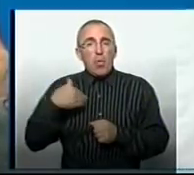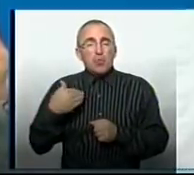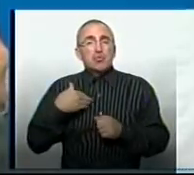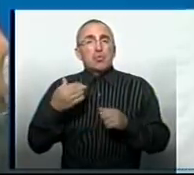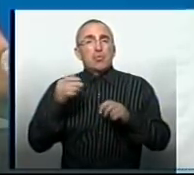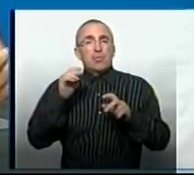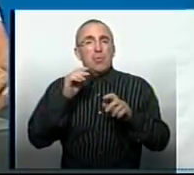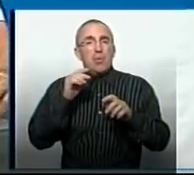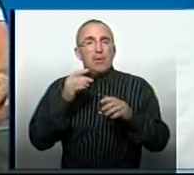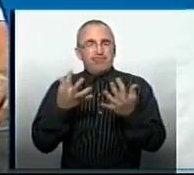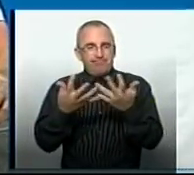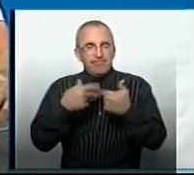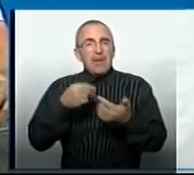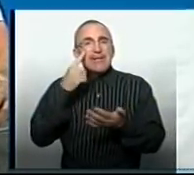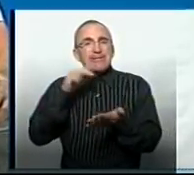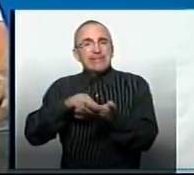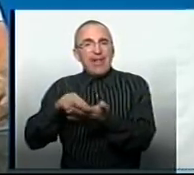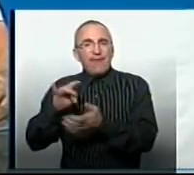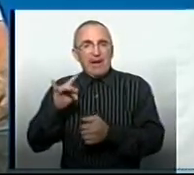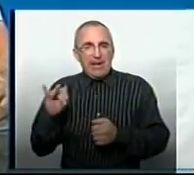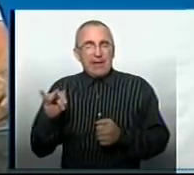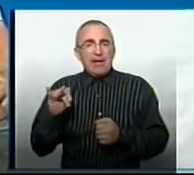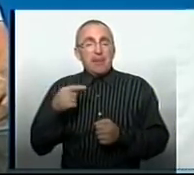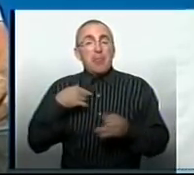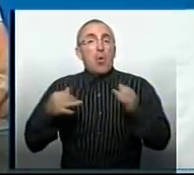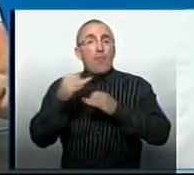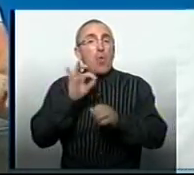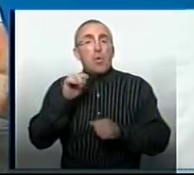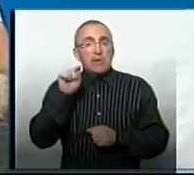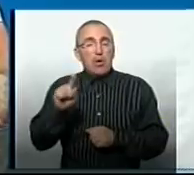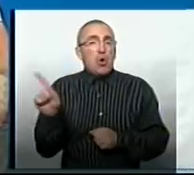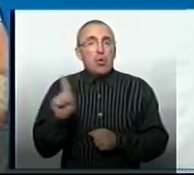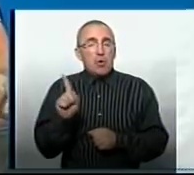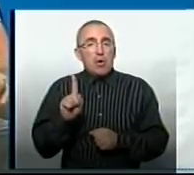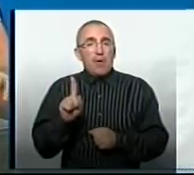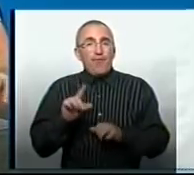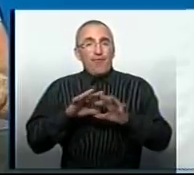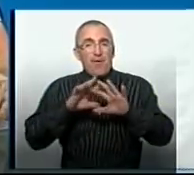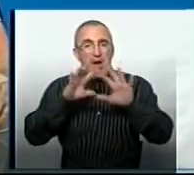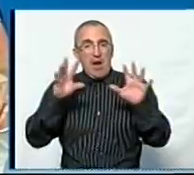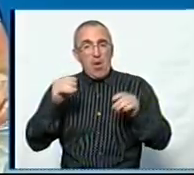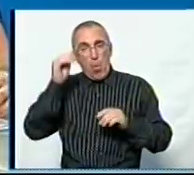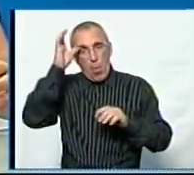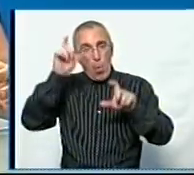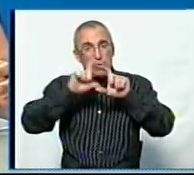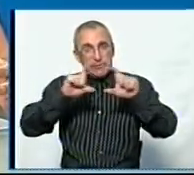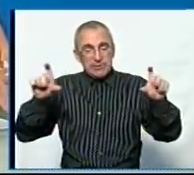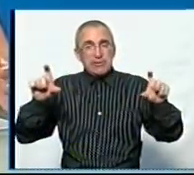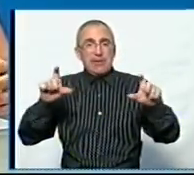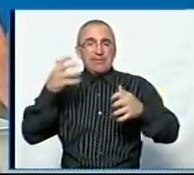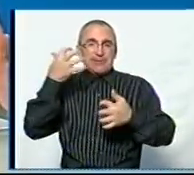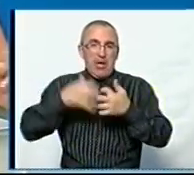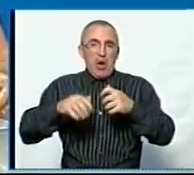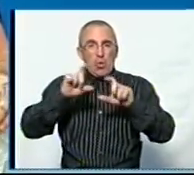б назвати декілька цифр. Насамперед, ми говоримо про те, що в галузі освіти, в загальній середній